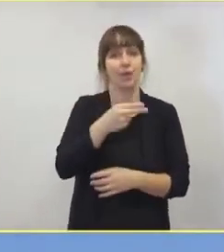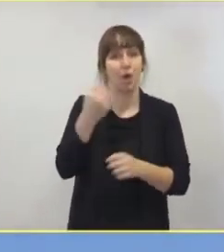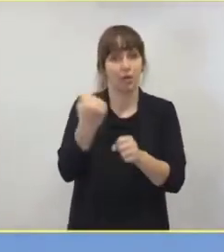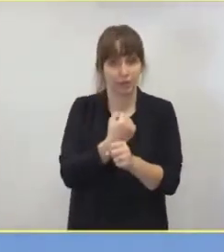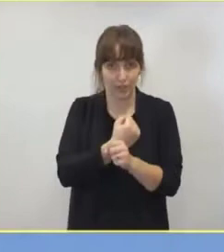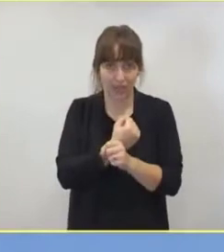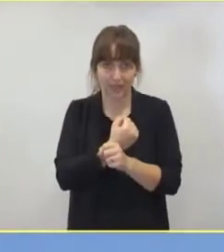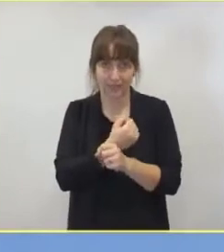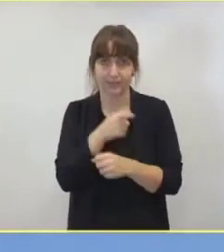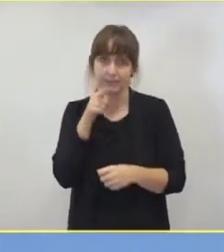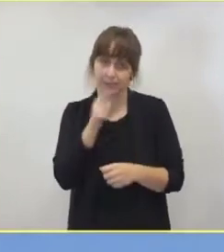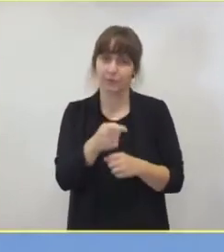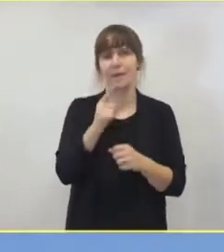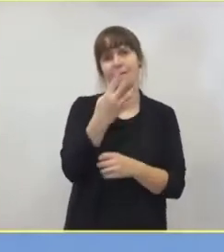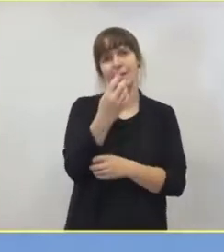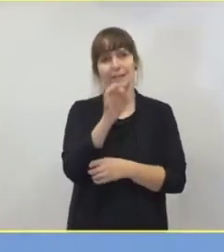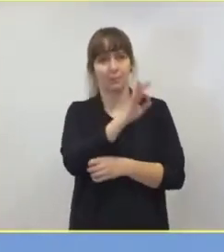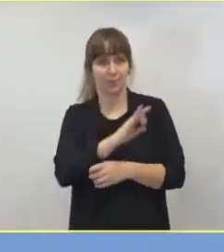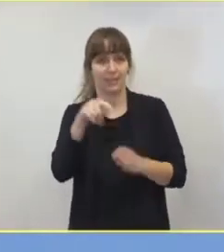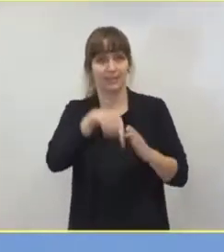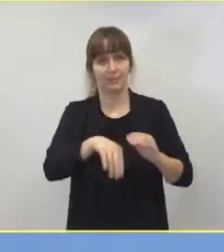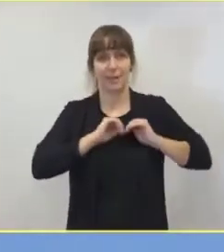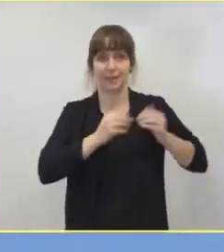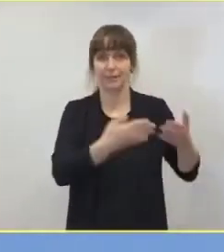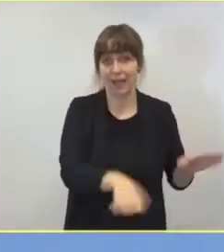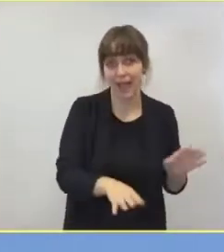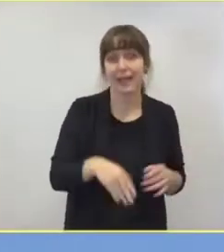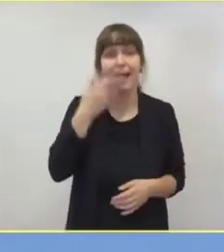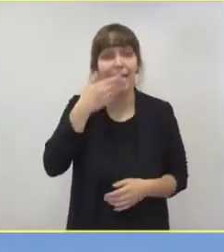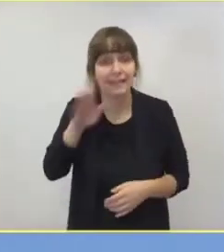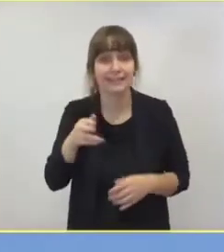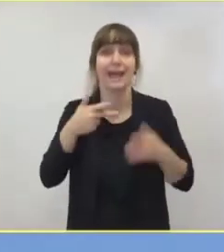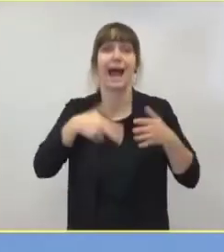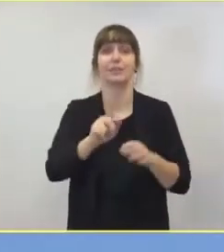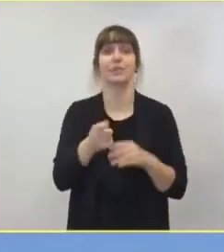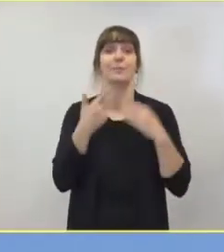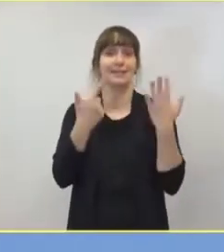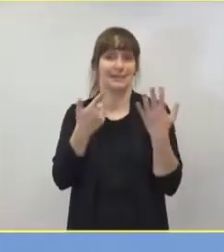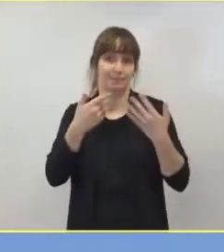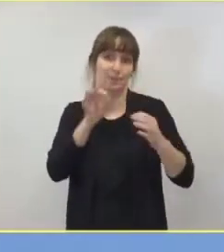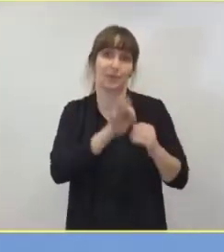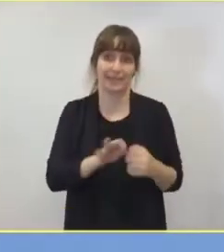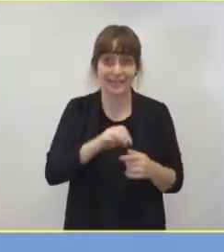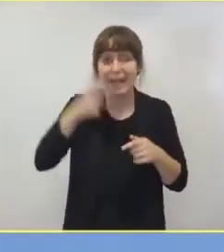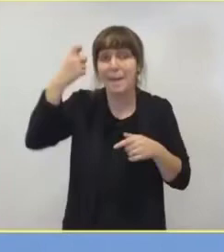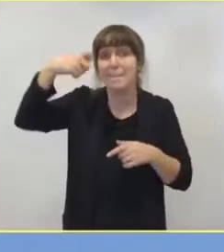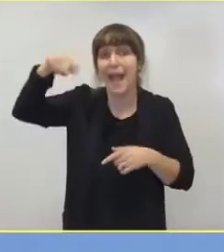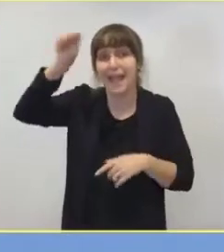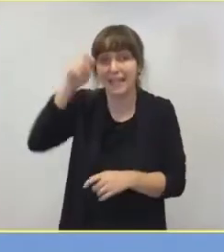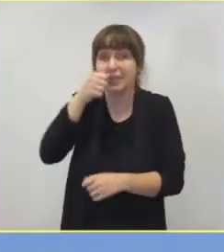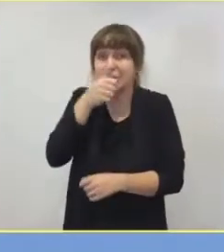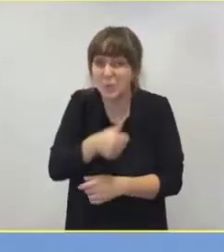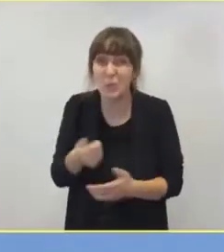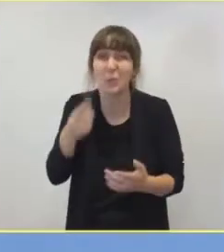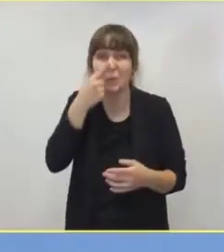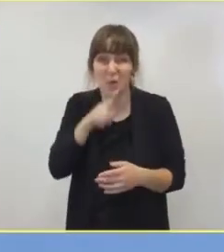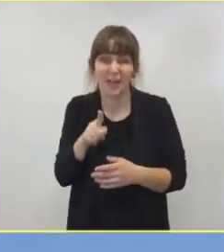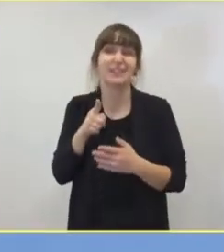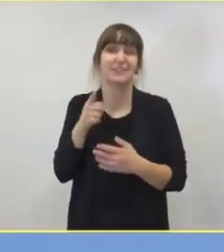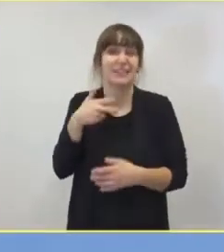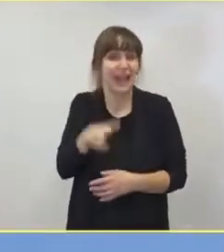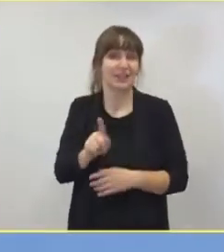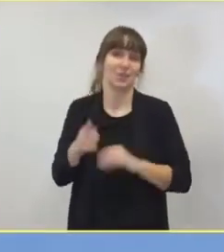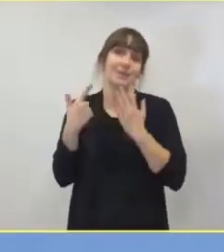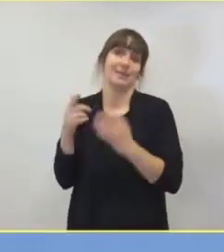Intensivbetten frei, in Hessen 18,7 Prozent, in Berlin hier nur noch 13,7 Prozent.